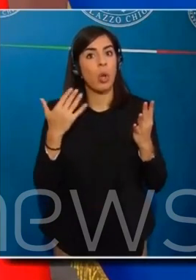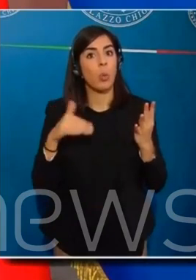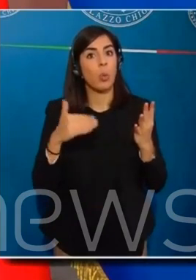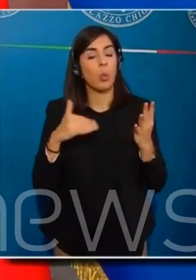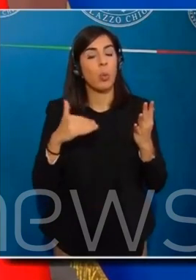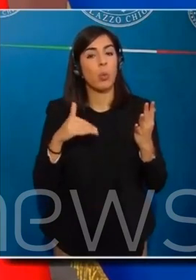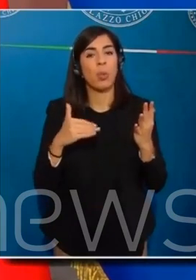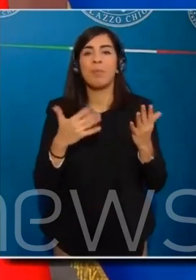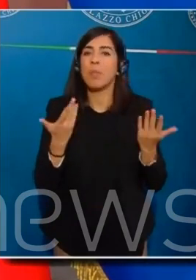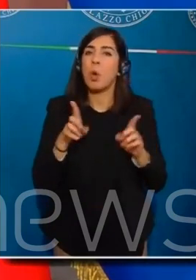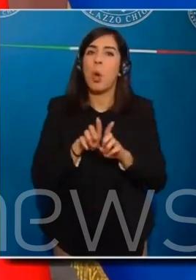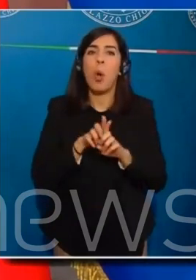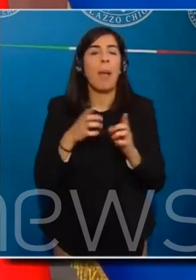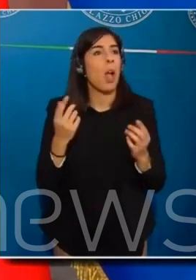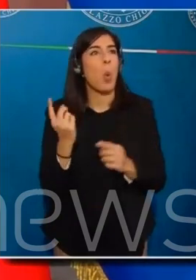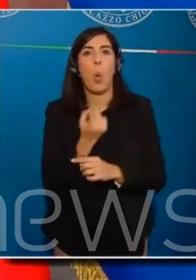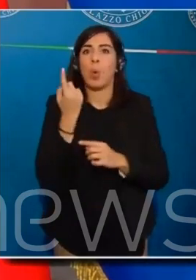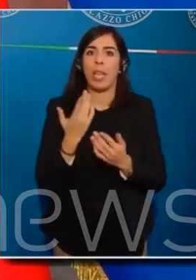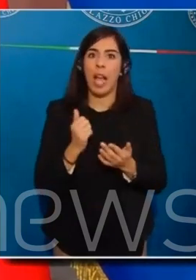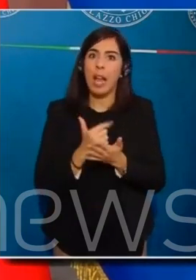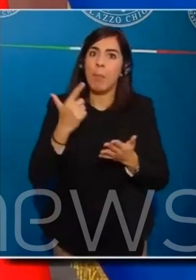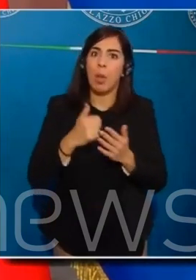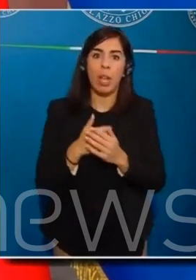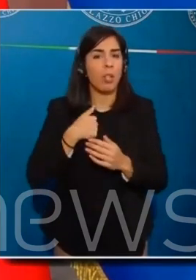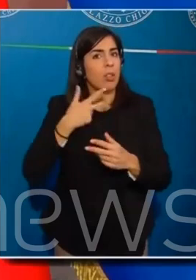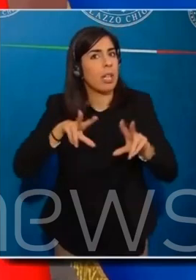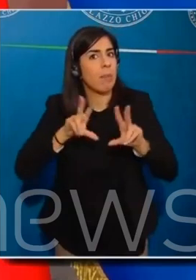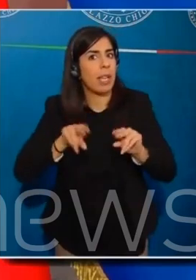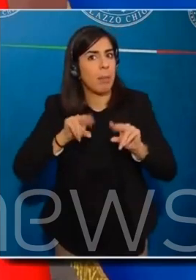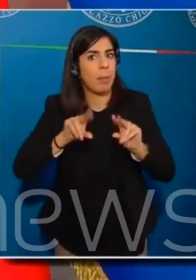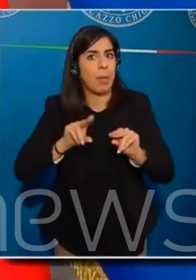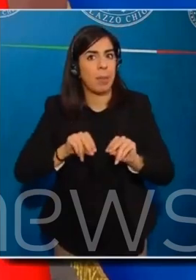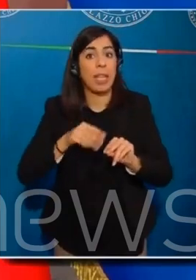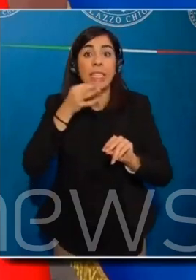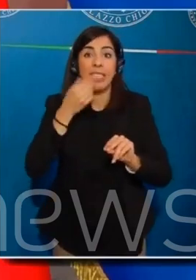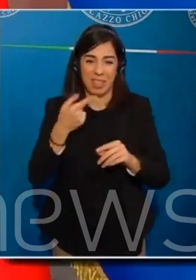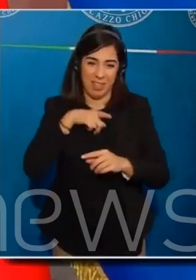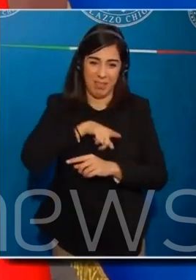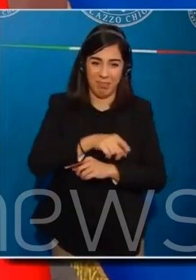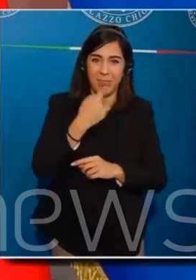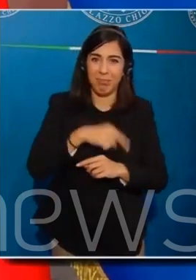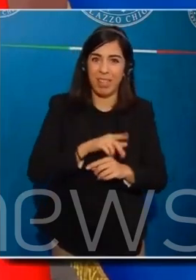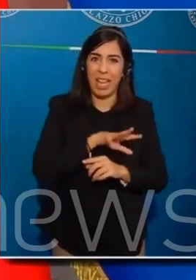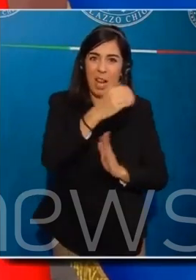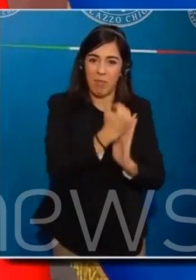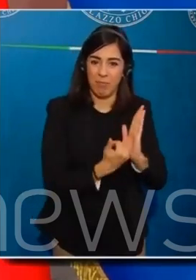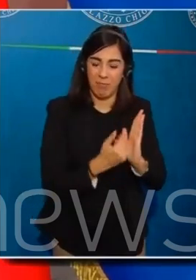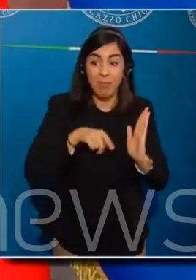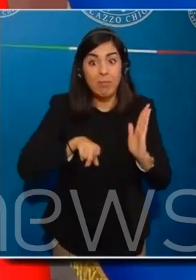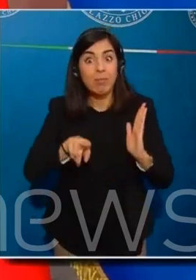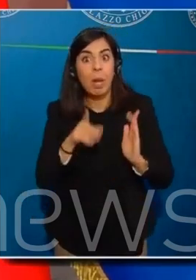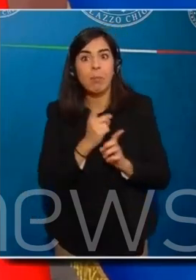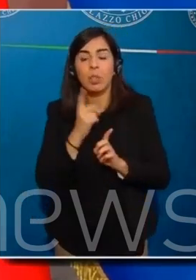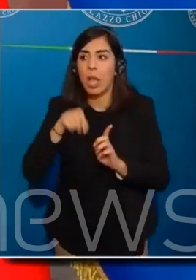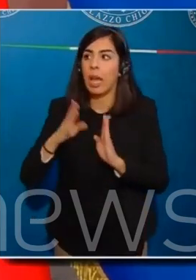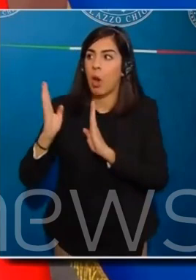a tutti. Dobbiamo quindi procedere nel frattempo anche contemporaneamente a questo confronto con le